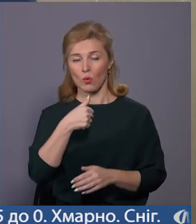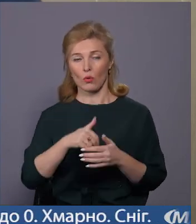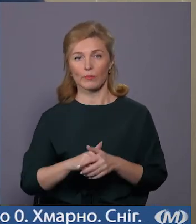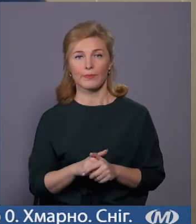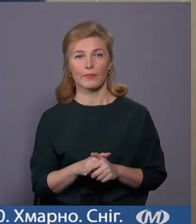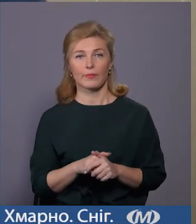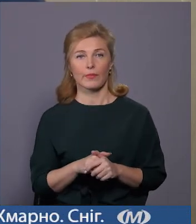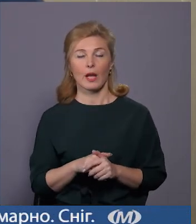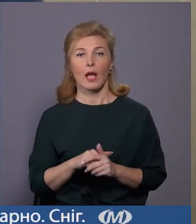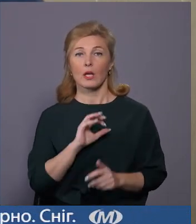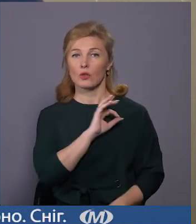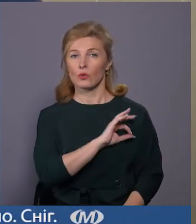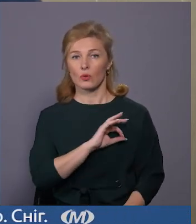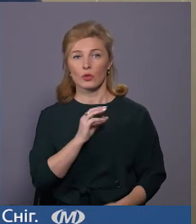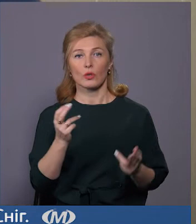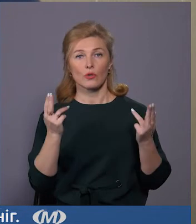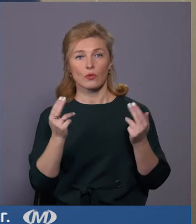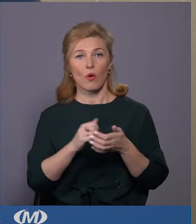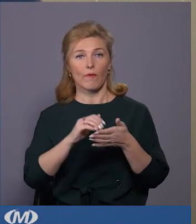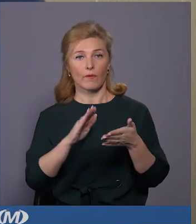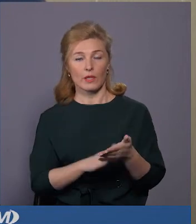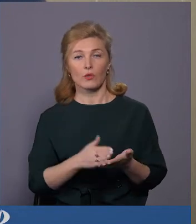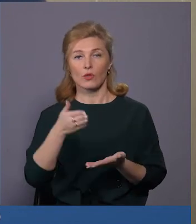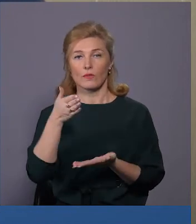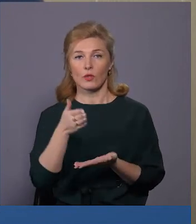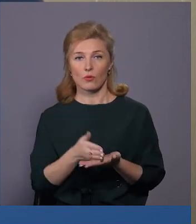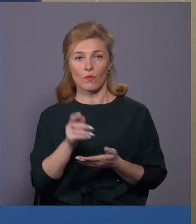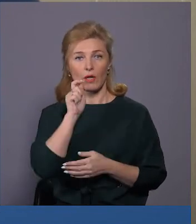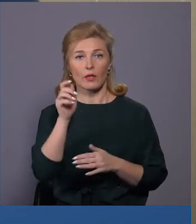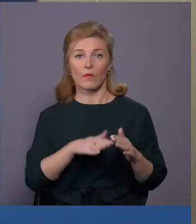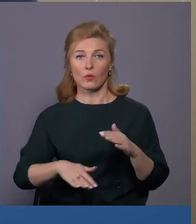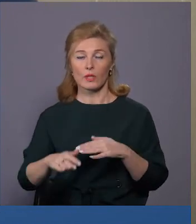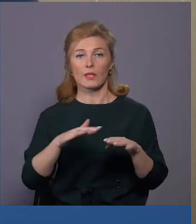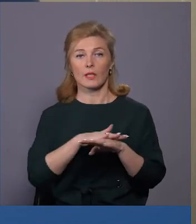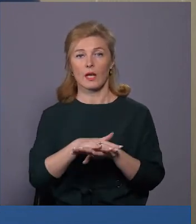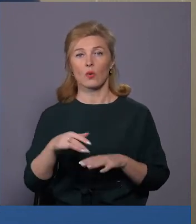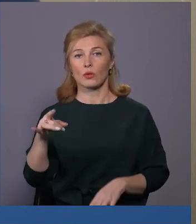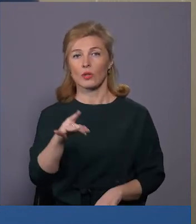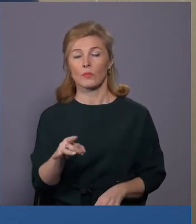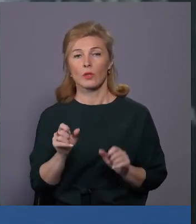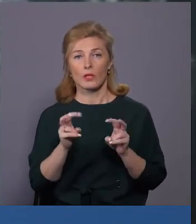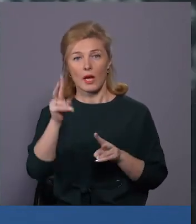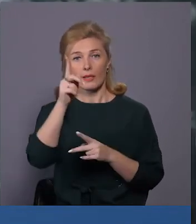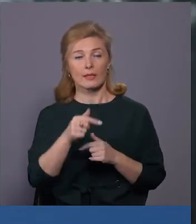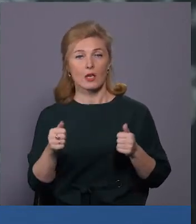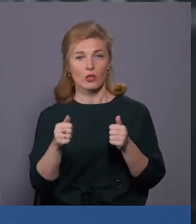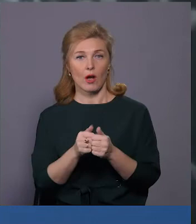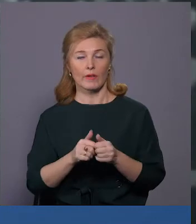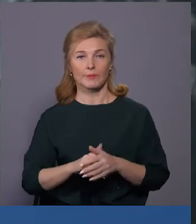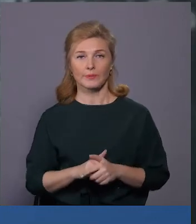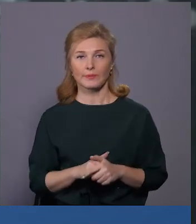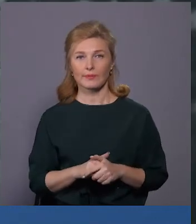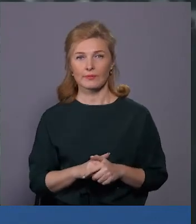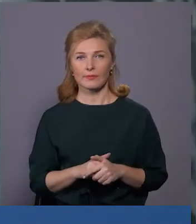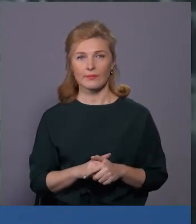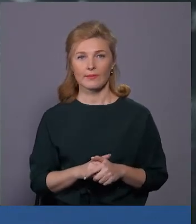юридично визначив існування Української Народної Республіки як держави. Карина Нестер, Валерій